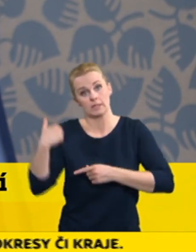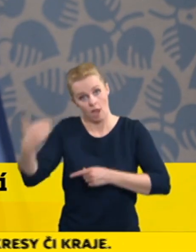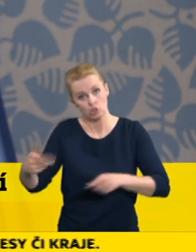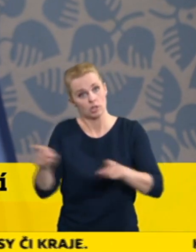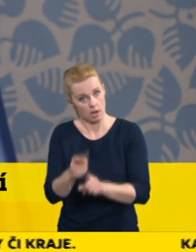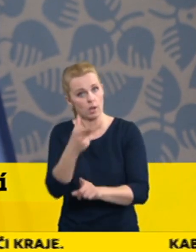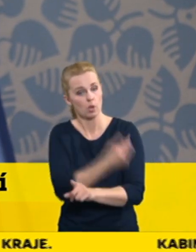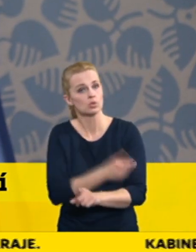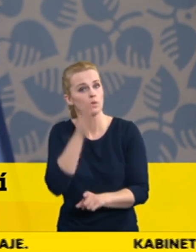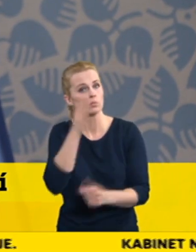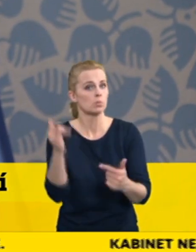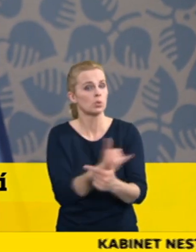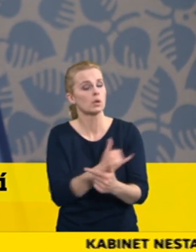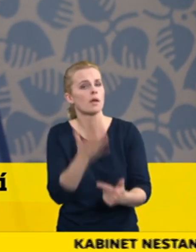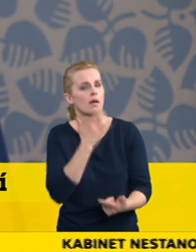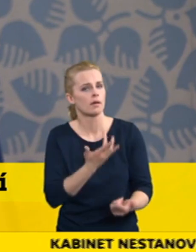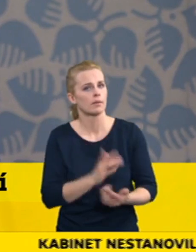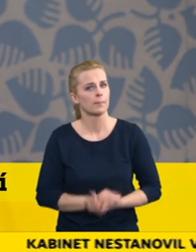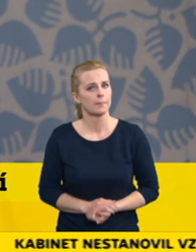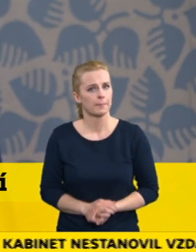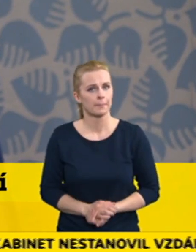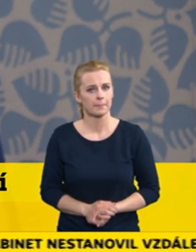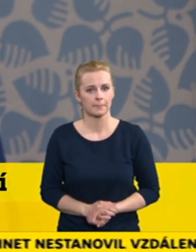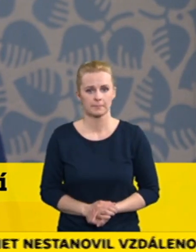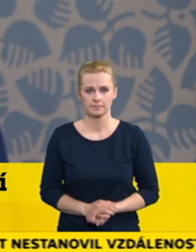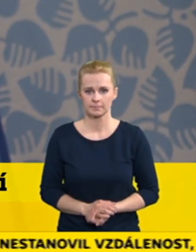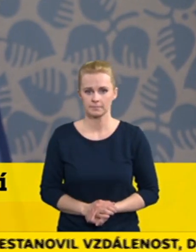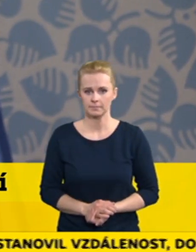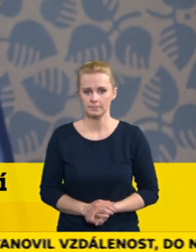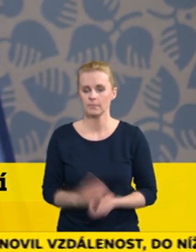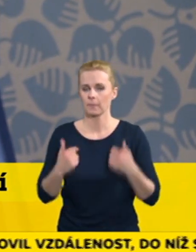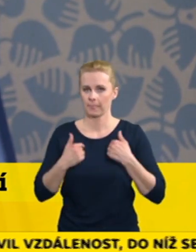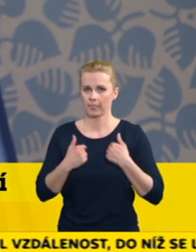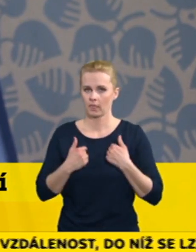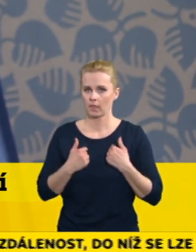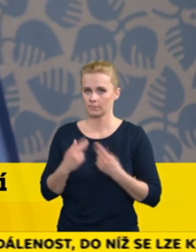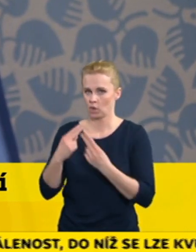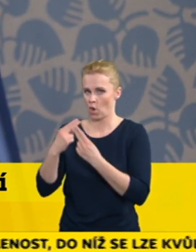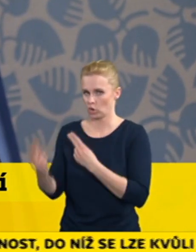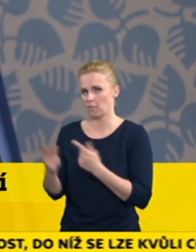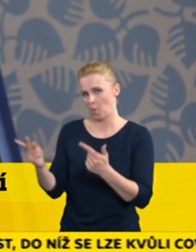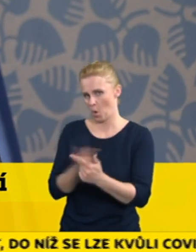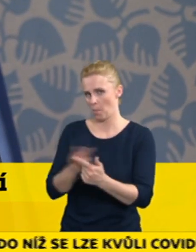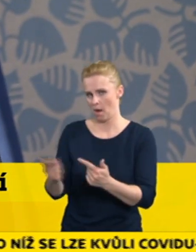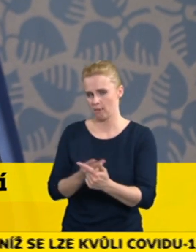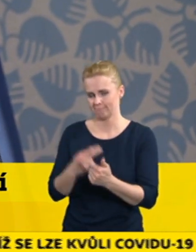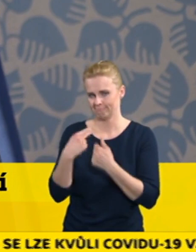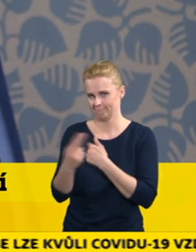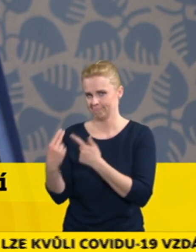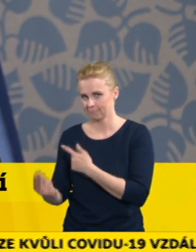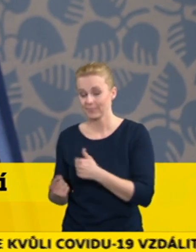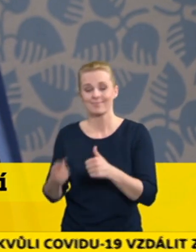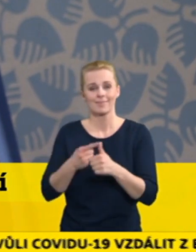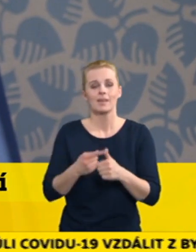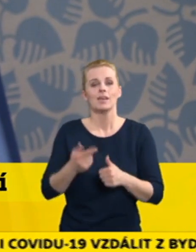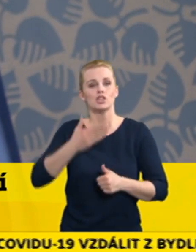starší obyvatela? Děkuji. Jestli mohu odpovědět asi na oba dva ty dotazy. V České republice